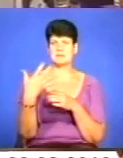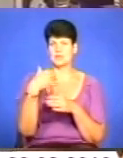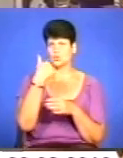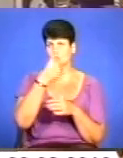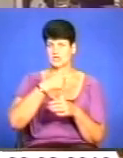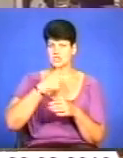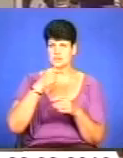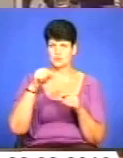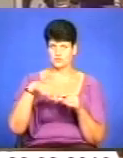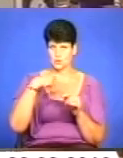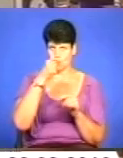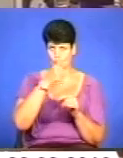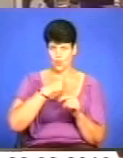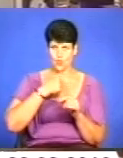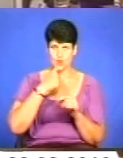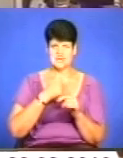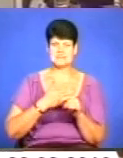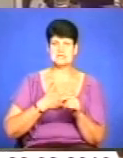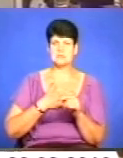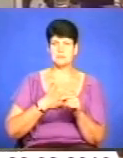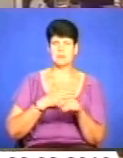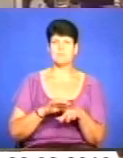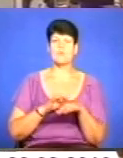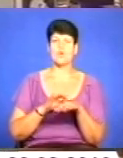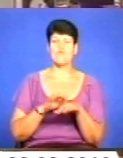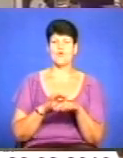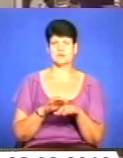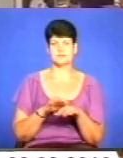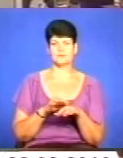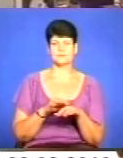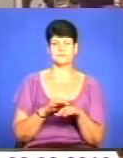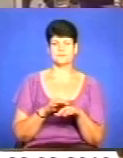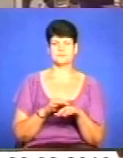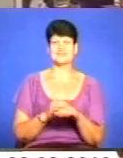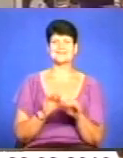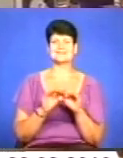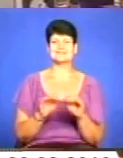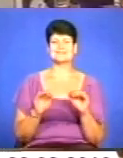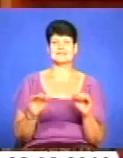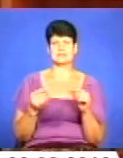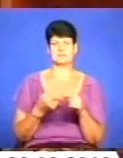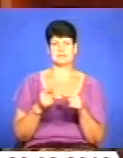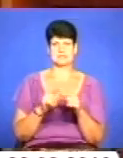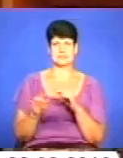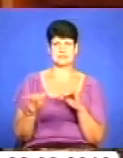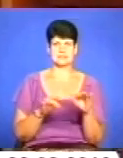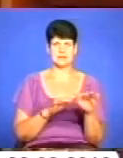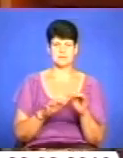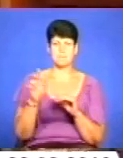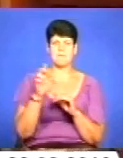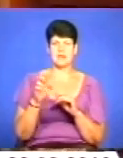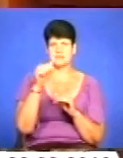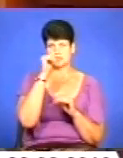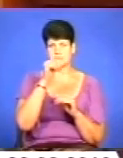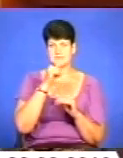цього року, ми проводимо з дітьми такий захід. З березня місяця